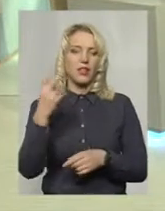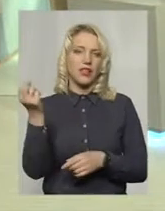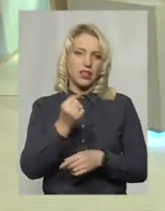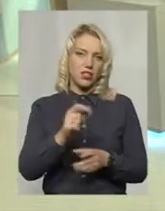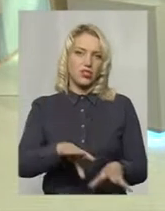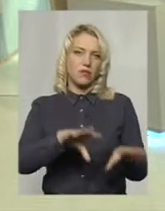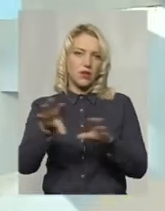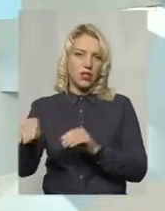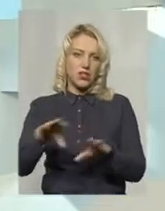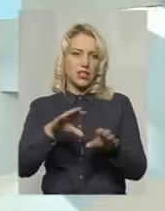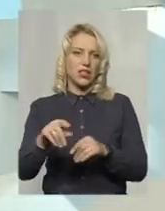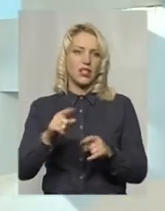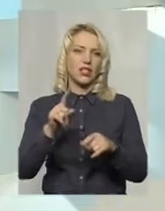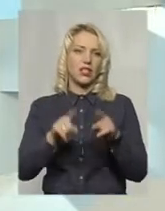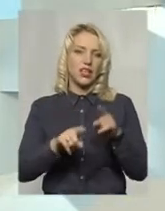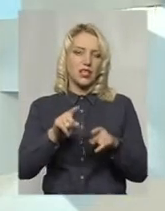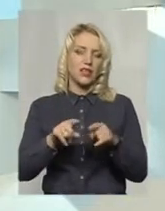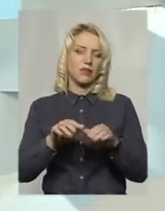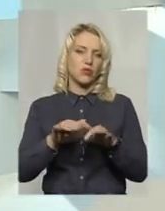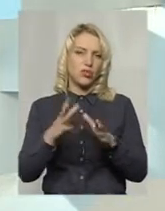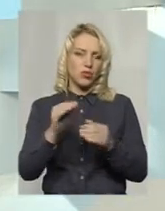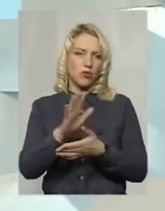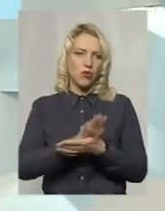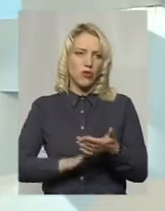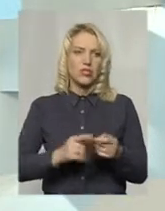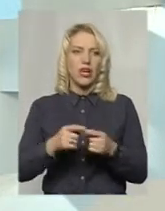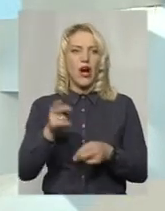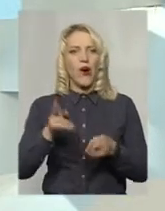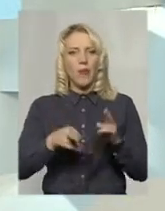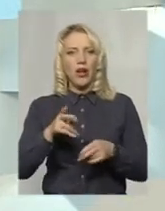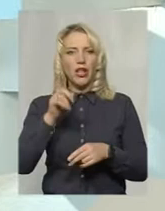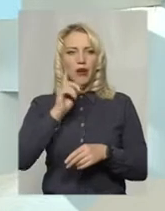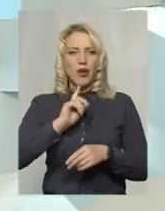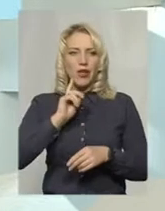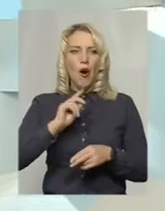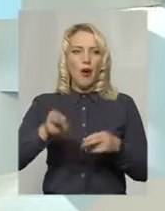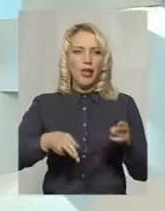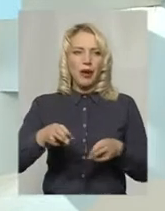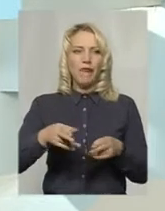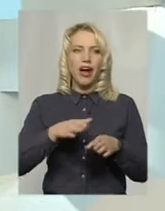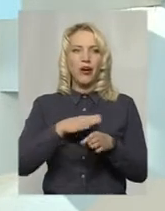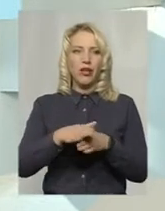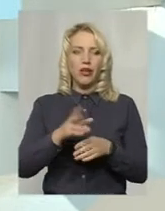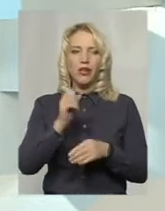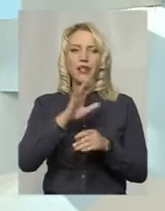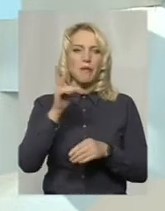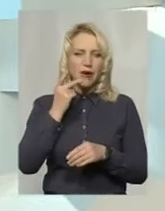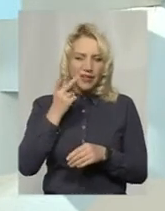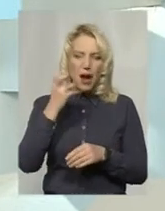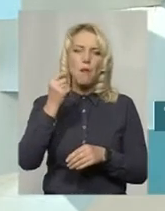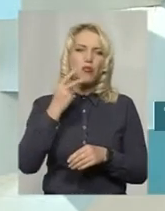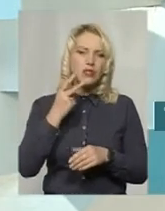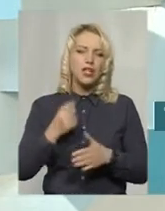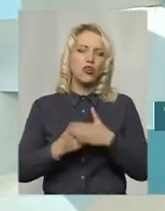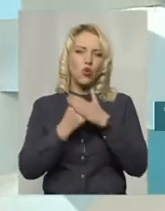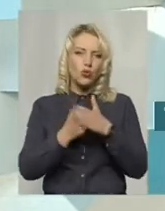і зараз деякі процедури ще продовжуються. А на рахунок операції тимчасово, операції виконуються в обласній лікарні, а постійно виконуються